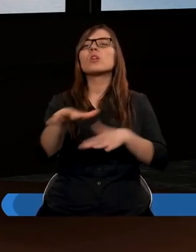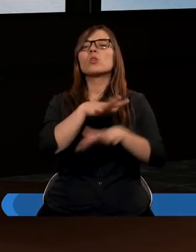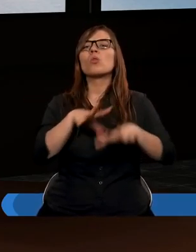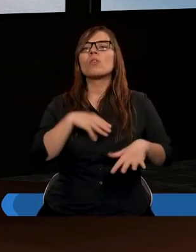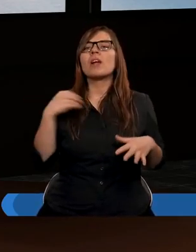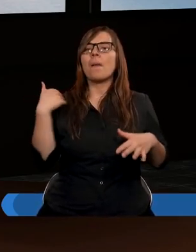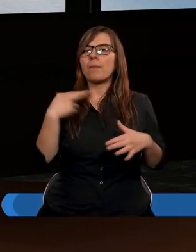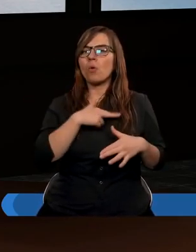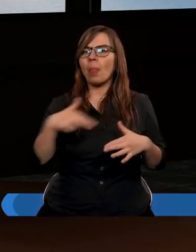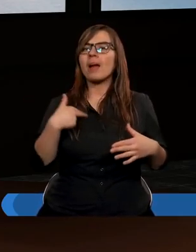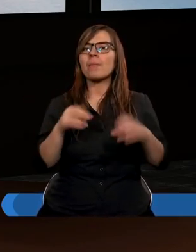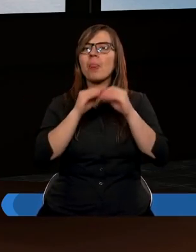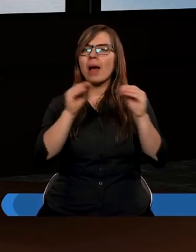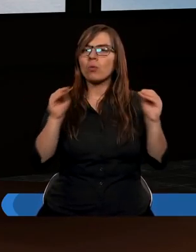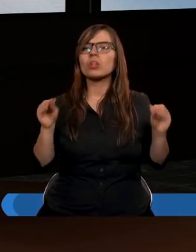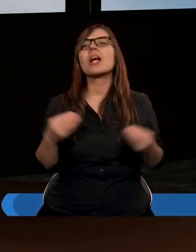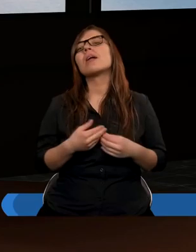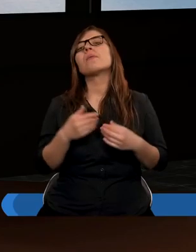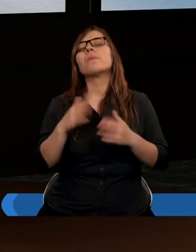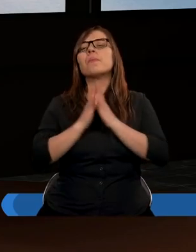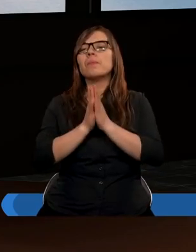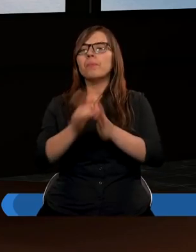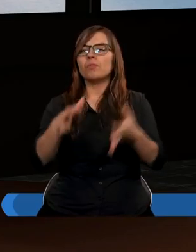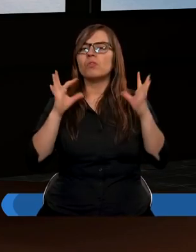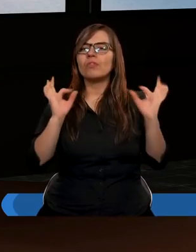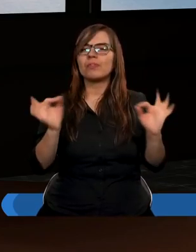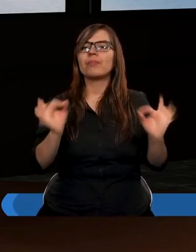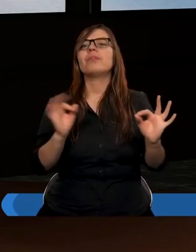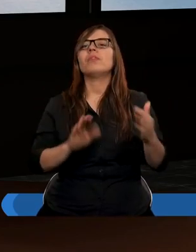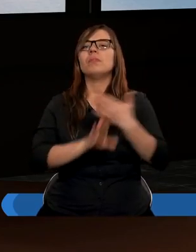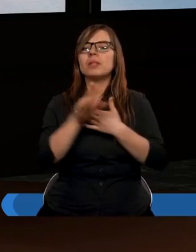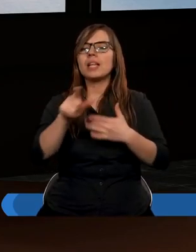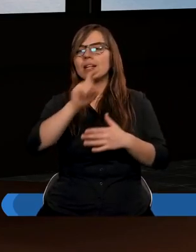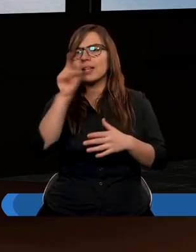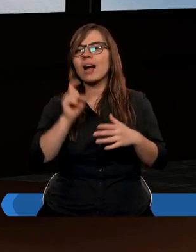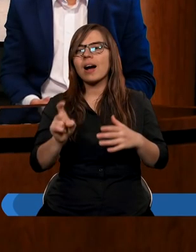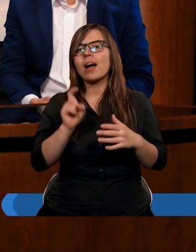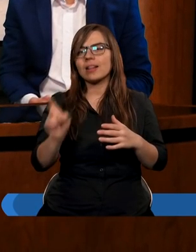Święty był naszym nauczycielem i pomógł nam we właściwy sposób przedstawić to zagadnienie.